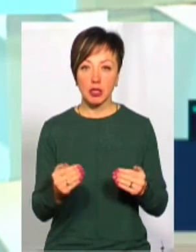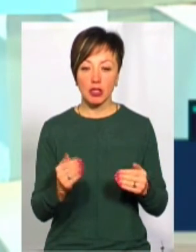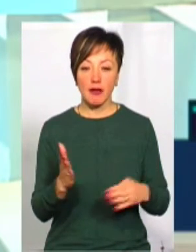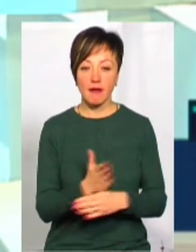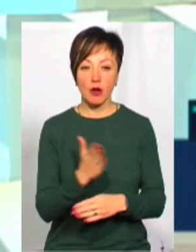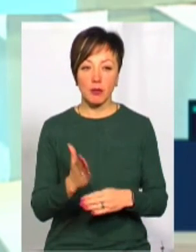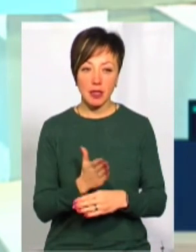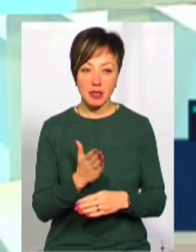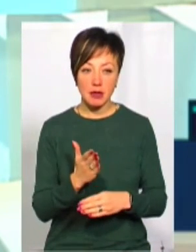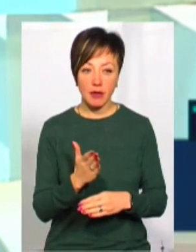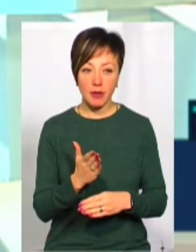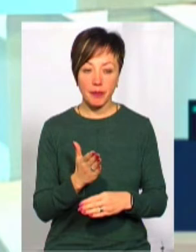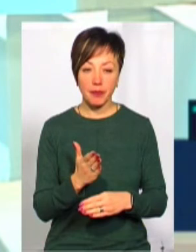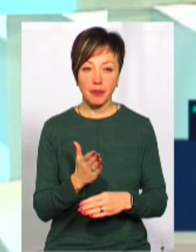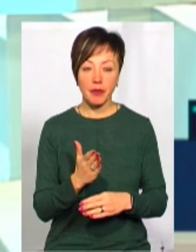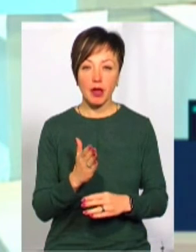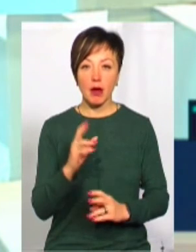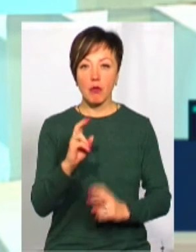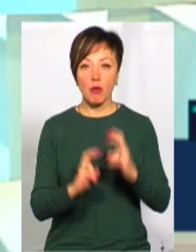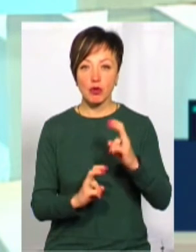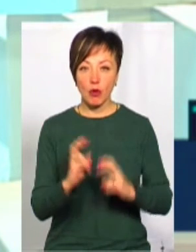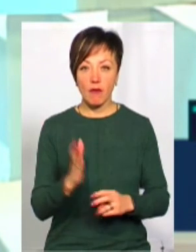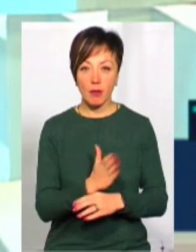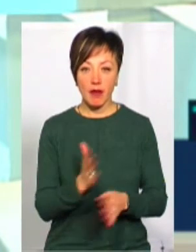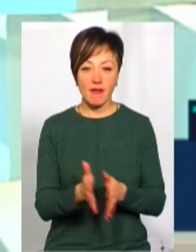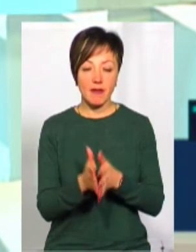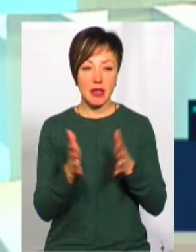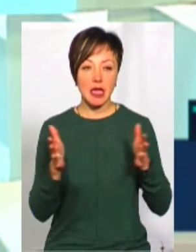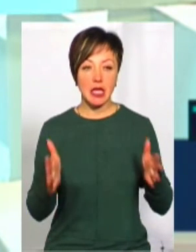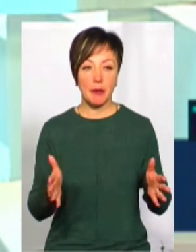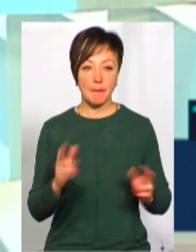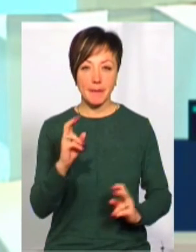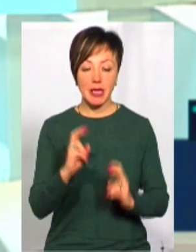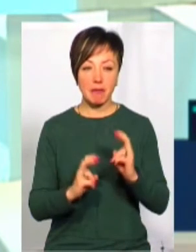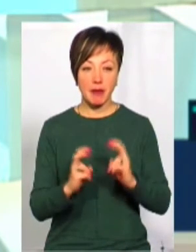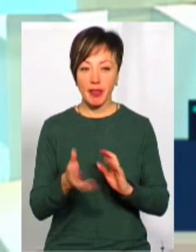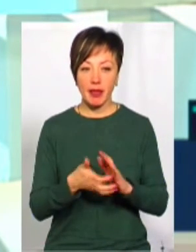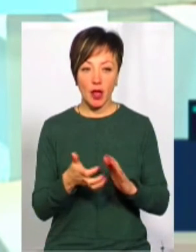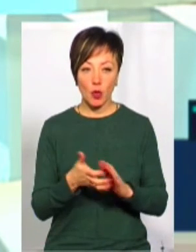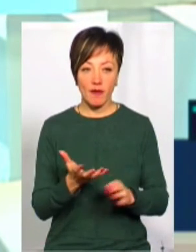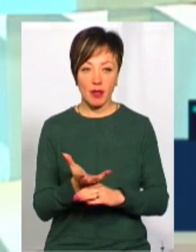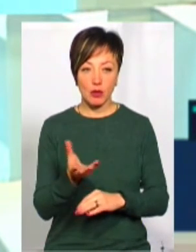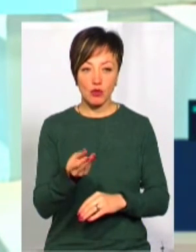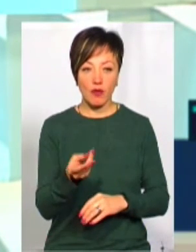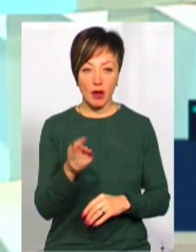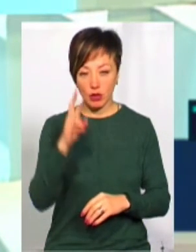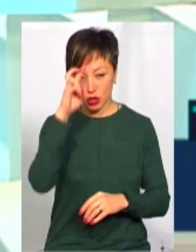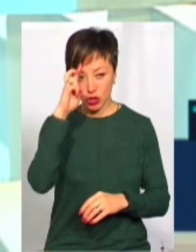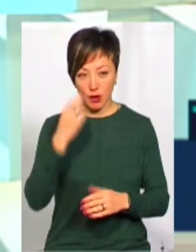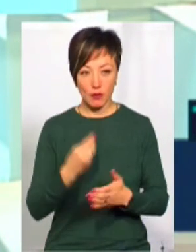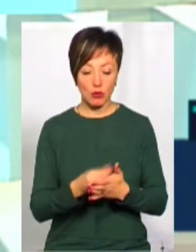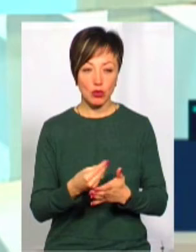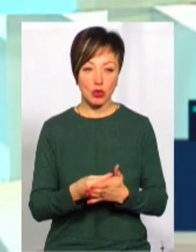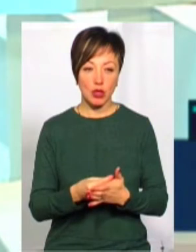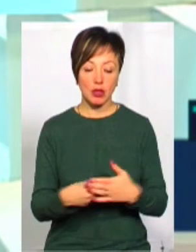виробництва, промислового виробництва великими підприємствами. Ми бачимо недофінансування з державного